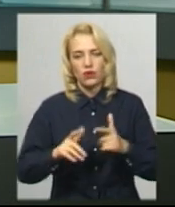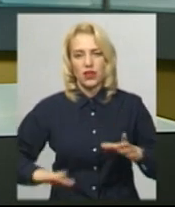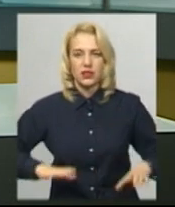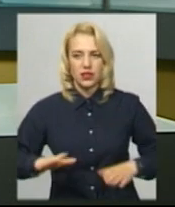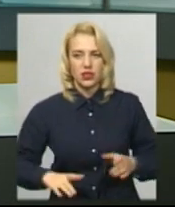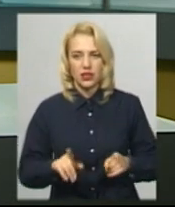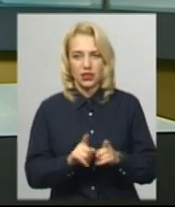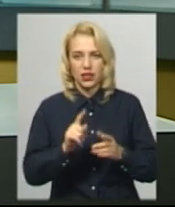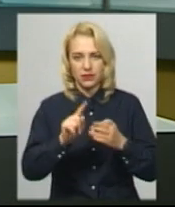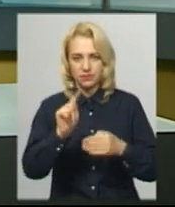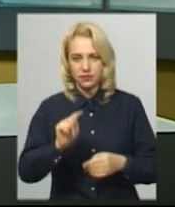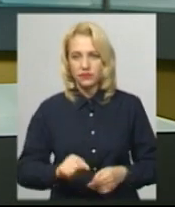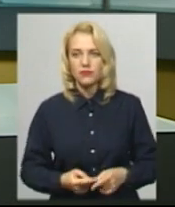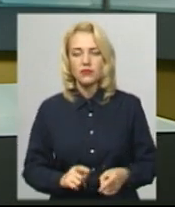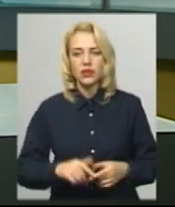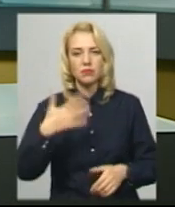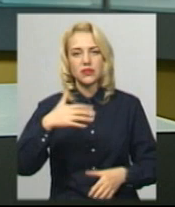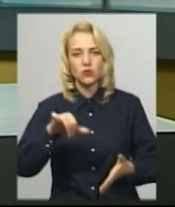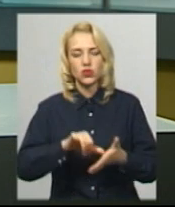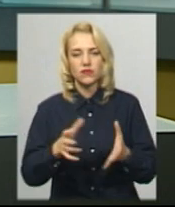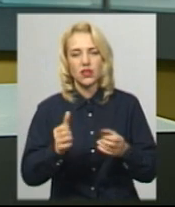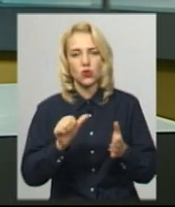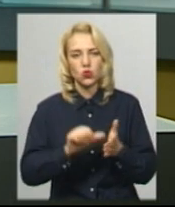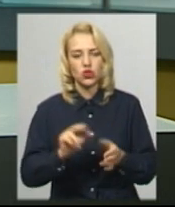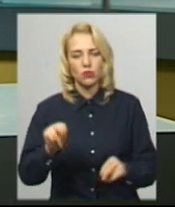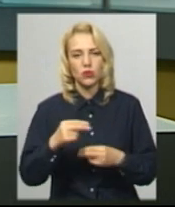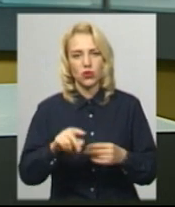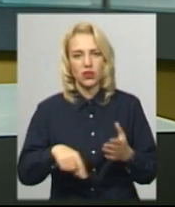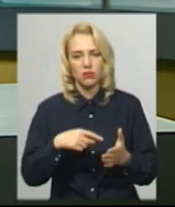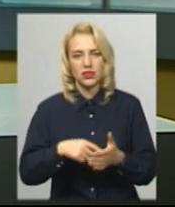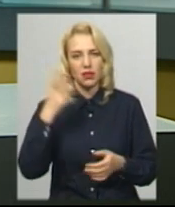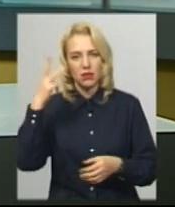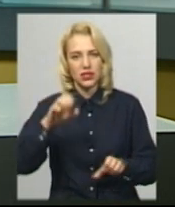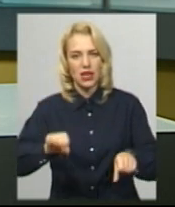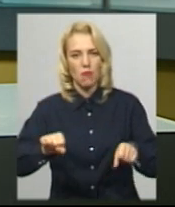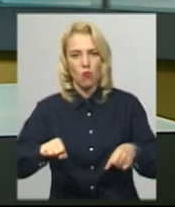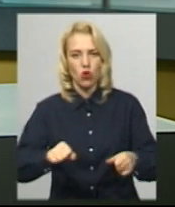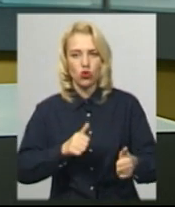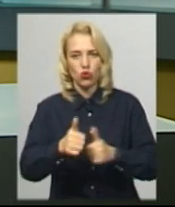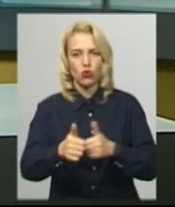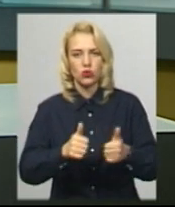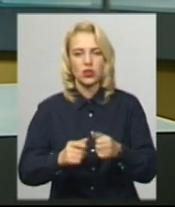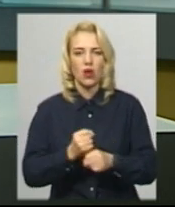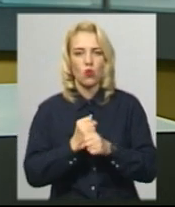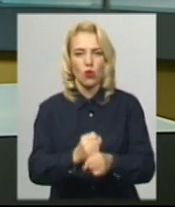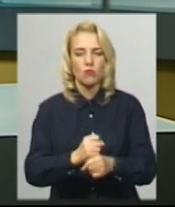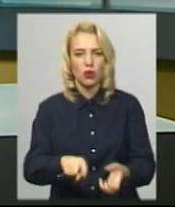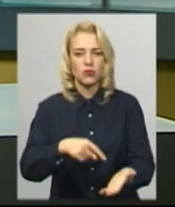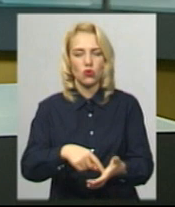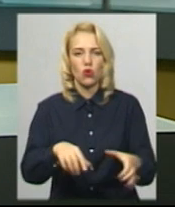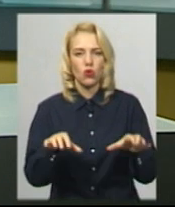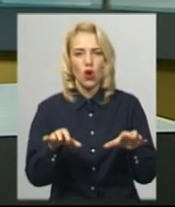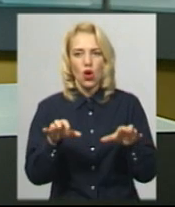50 учасників взяли участь у чемпіонаті міста Хмельницького з мотокросу на кубок міського голови. Змагання відбувалися на